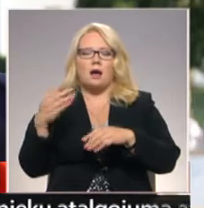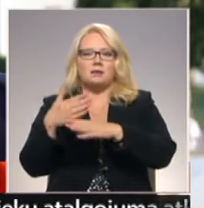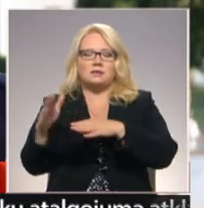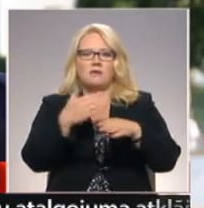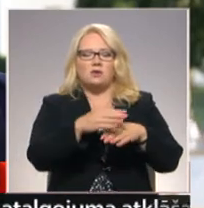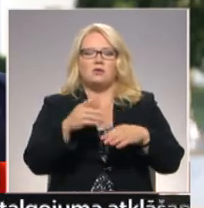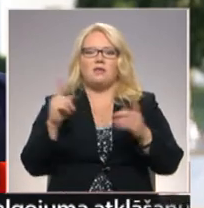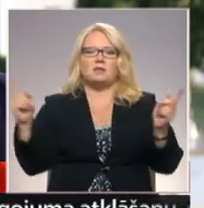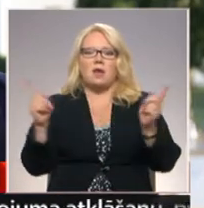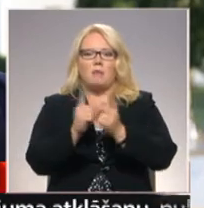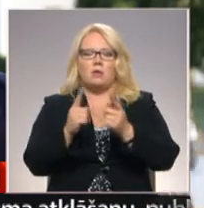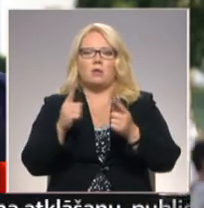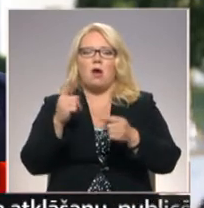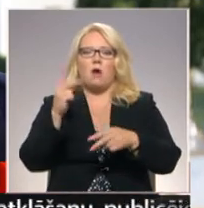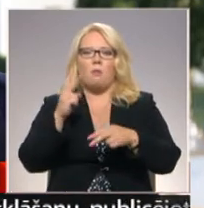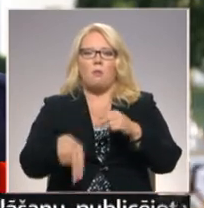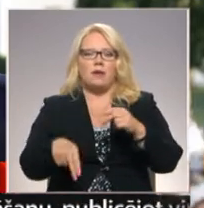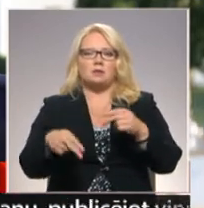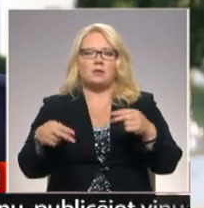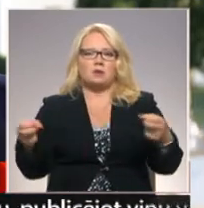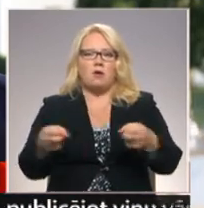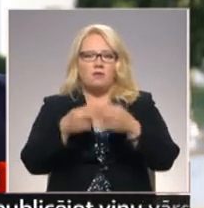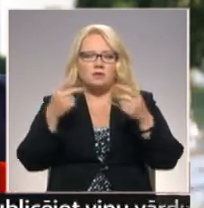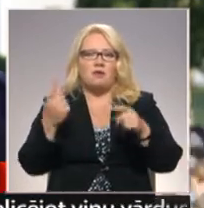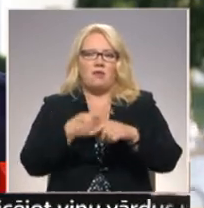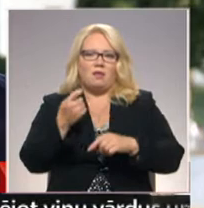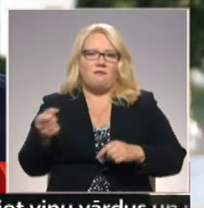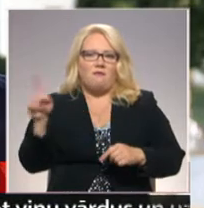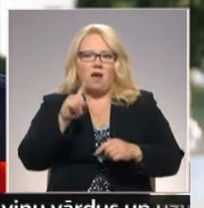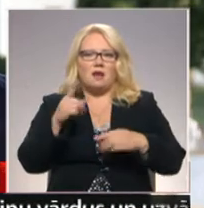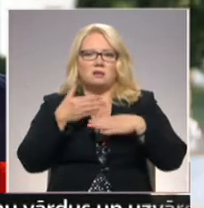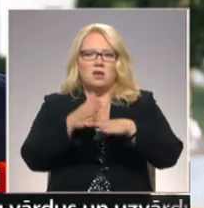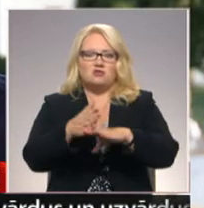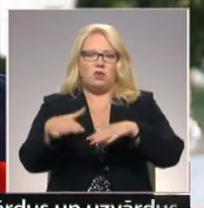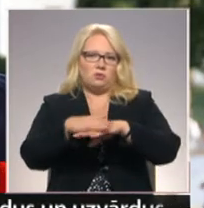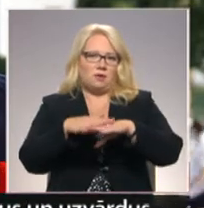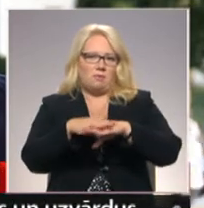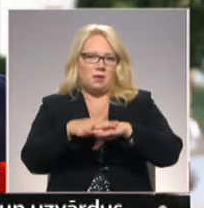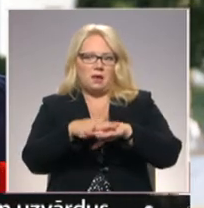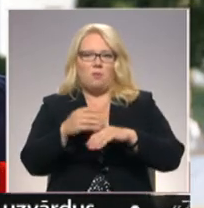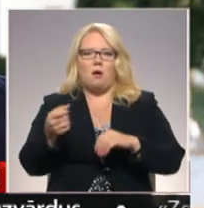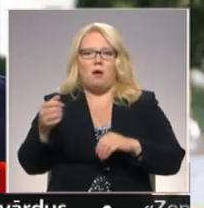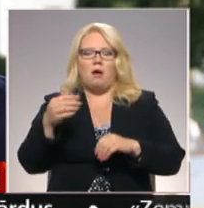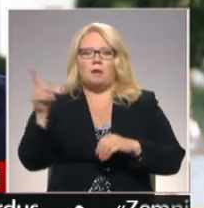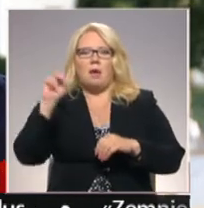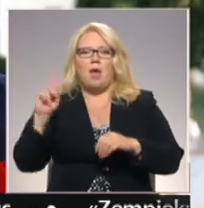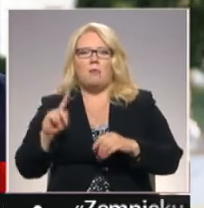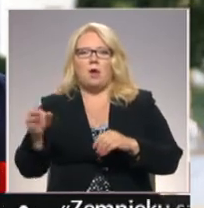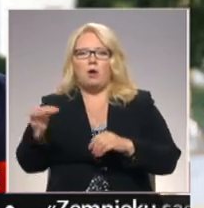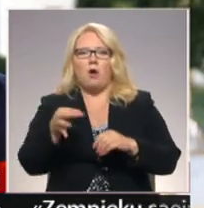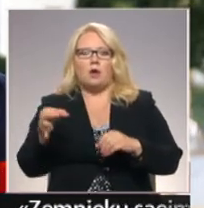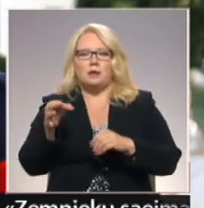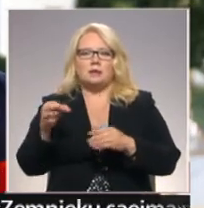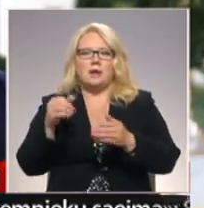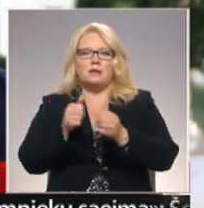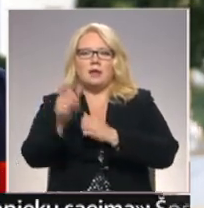vienam ar otru un beidzas kontroversijāli tādējādi vēl vairāk sašķaļot sabiedrību. Vairāk Ebreja organizācija līderi